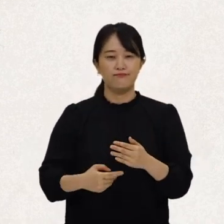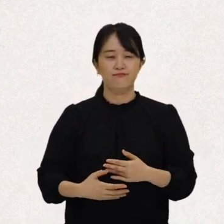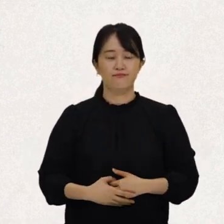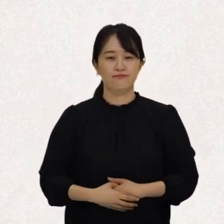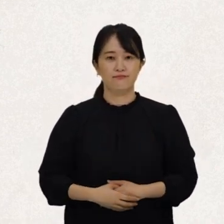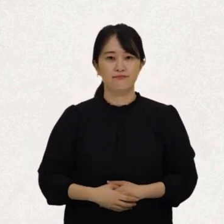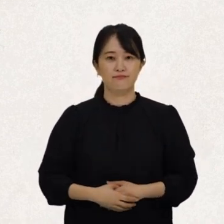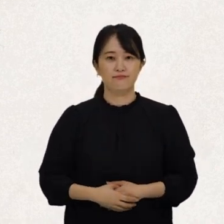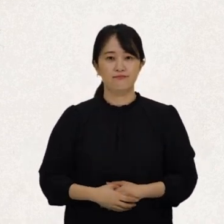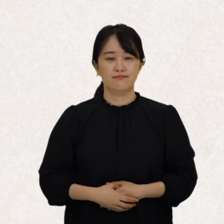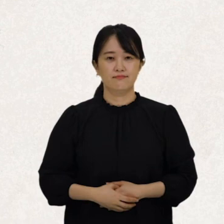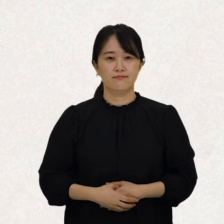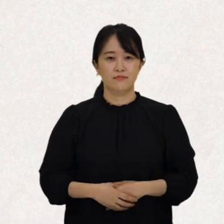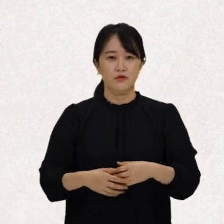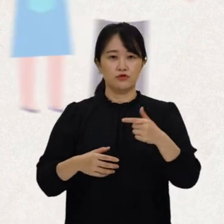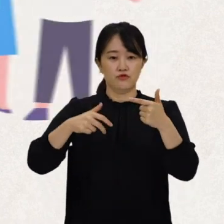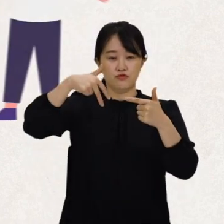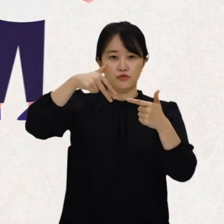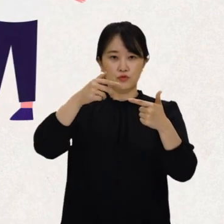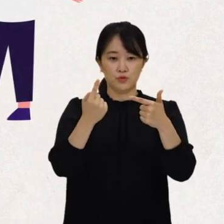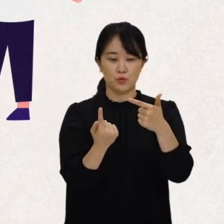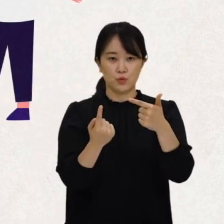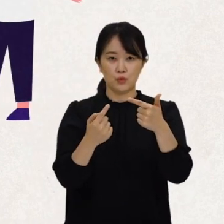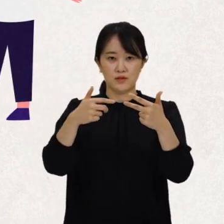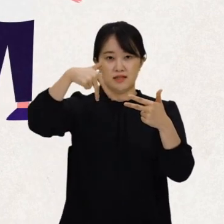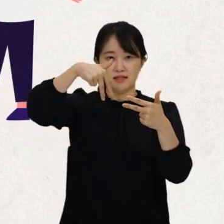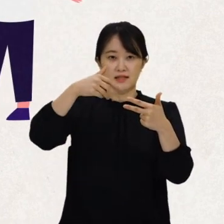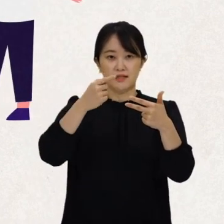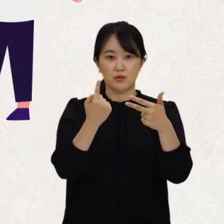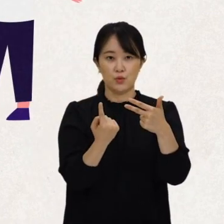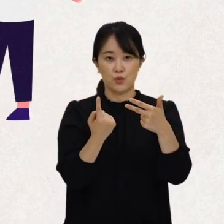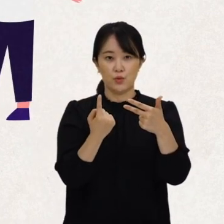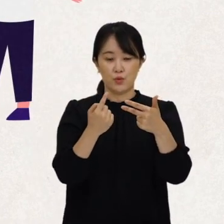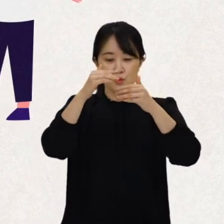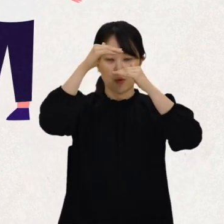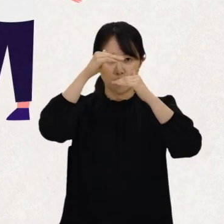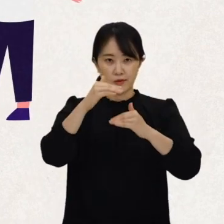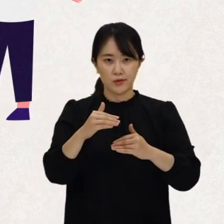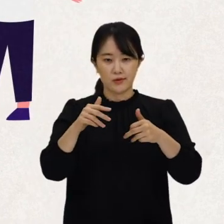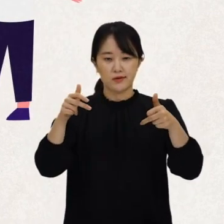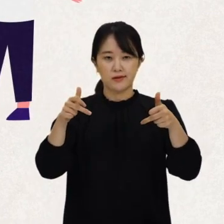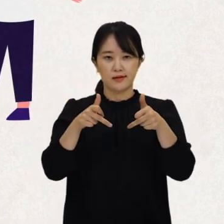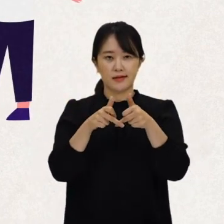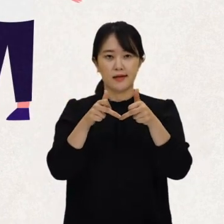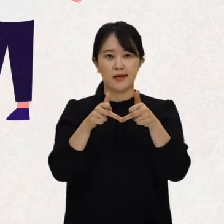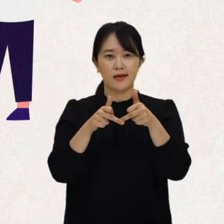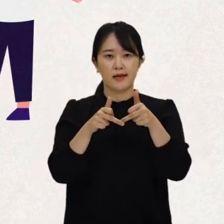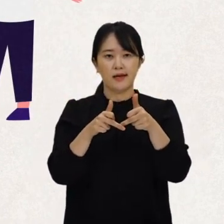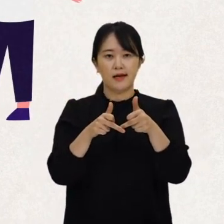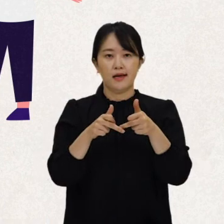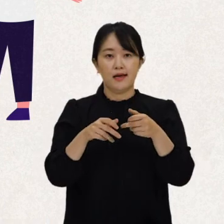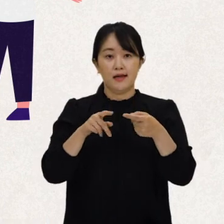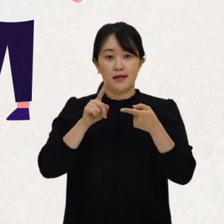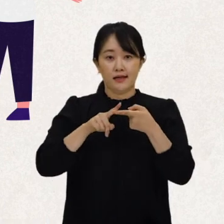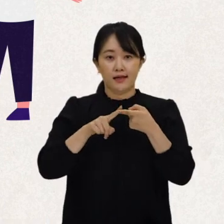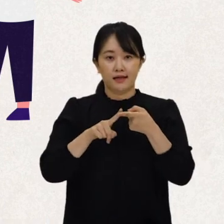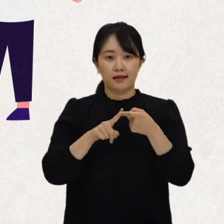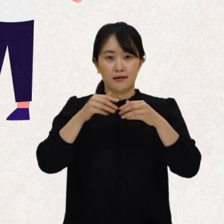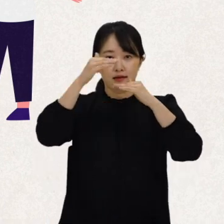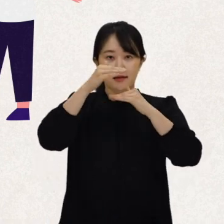협약에서는 제6조와 제7조에 여성 장애인과 장애아동에 대한 별도 조항을 두고 있고요.